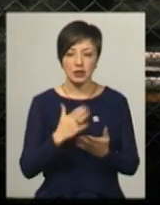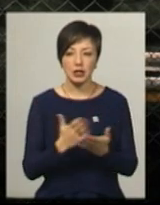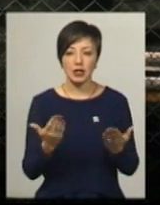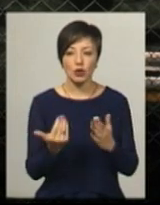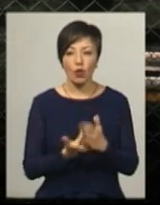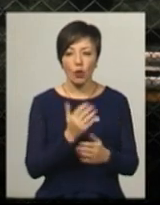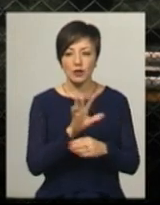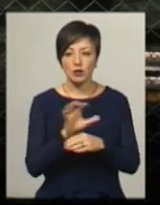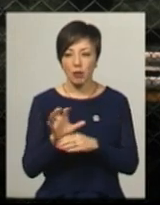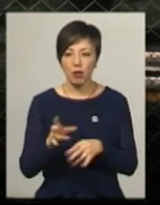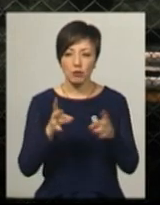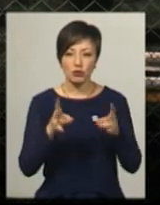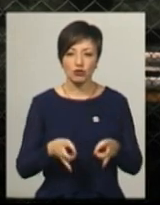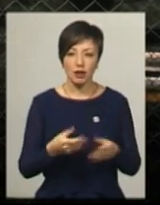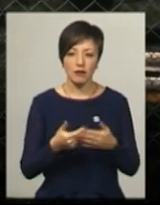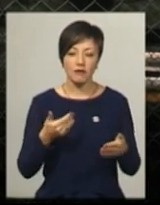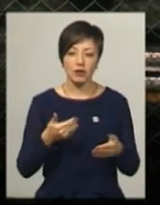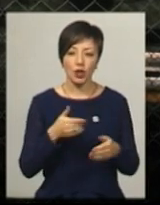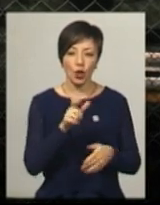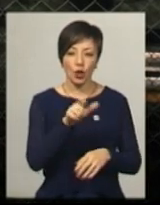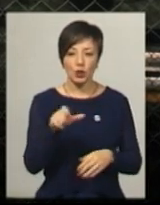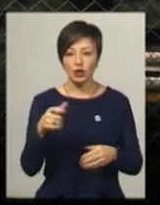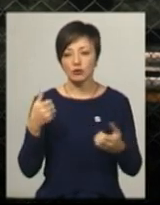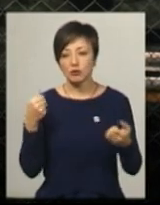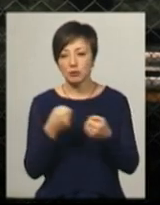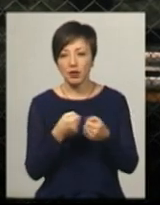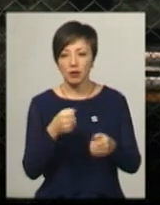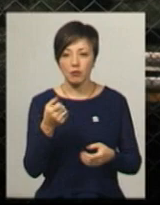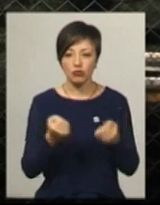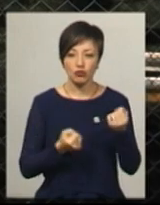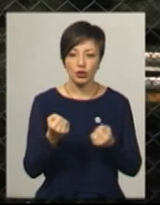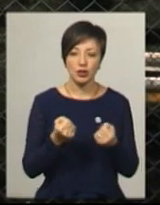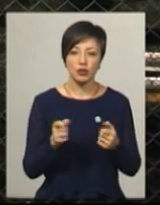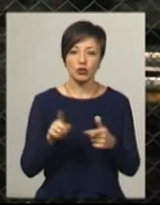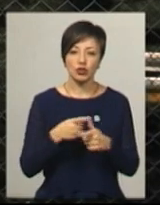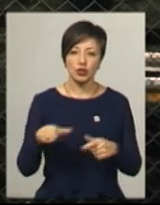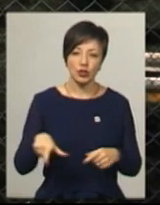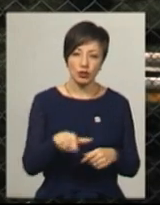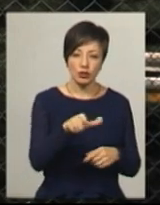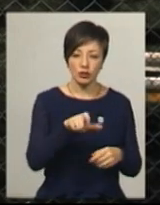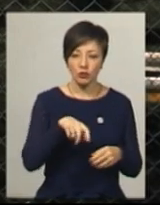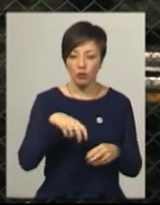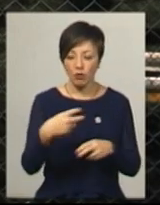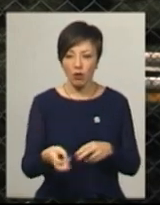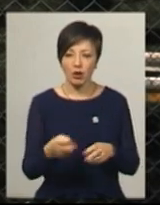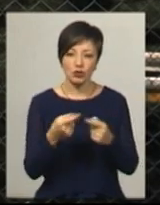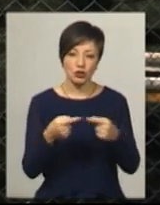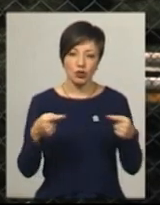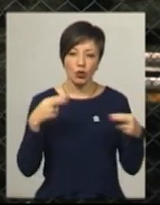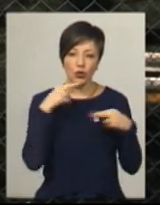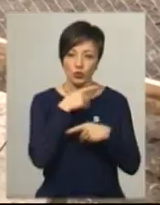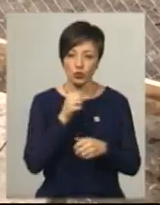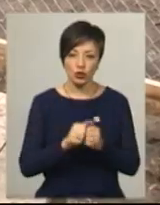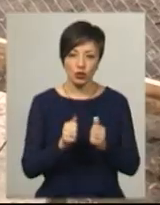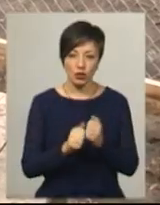нові собаки, які постраждали від людей. Чи машина збива, чи десь в річки впала, чи ще десь. Отруєння